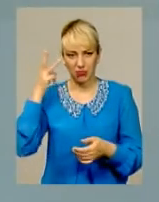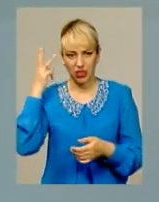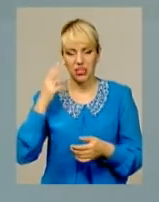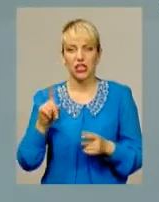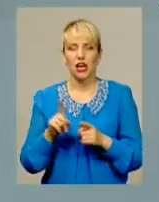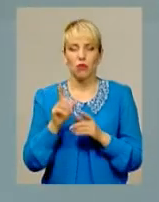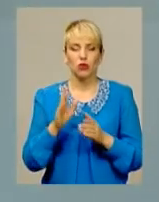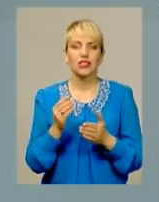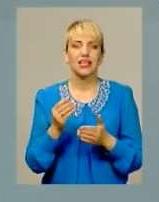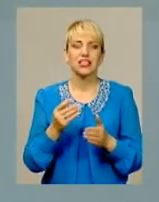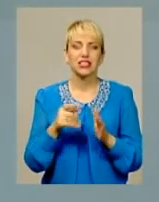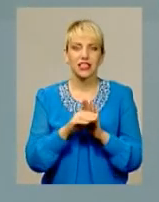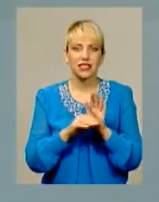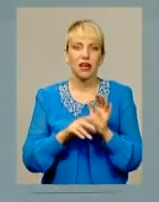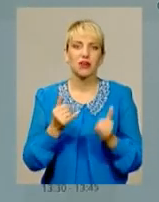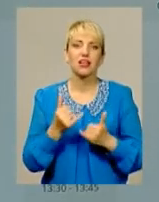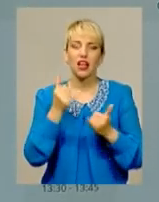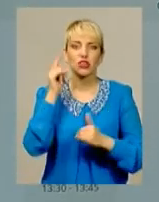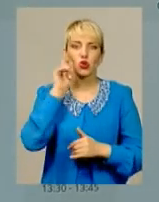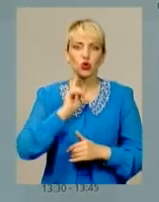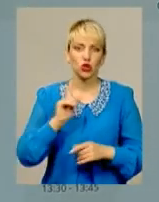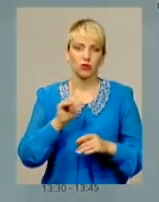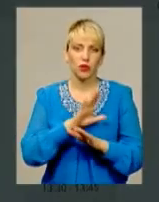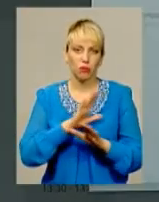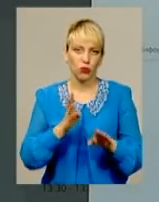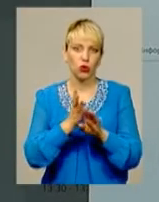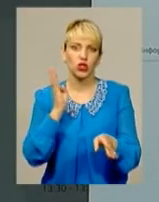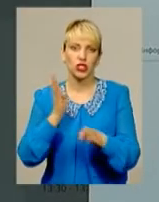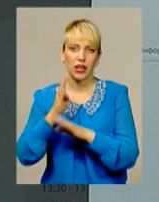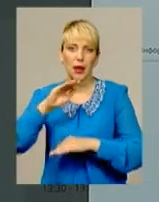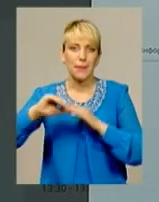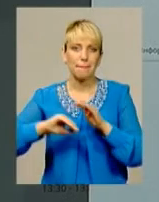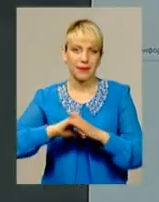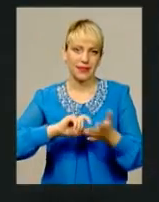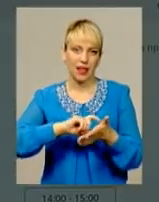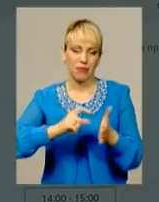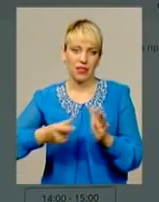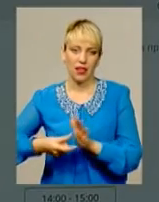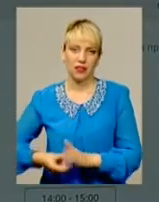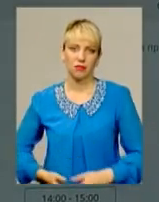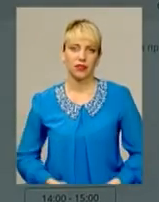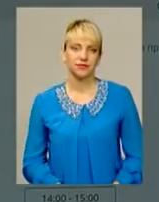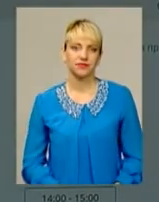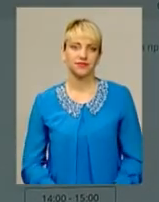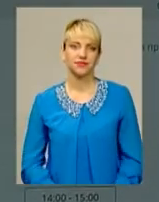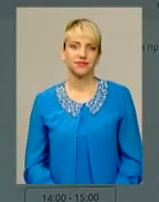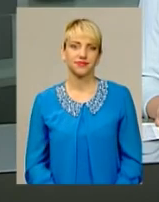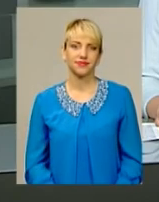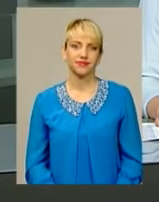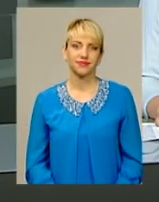пацієнтів, яким не доведеться стояти у чергах під кабінетами. Анна Герман, Максим Захарченко для інформаційного випуску.